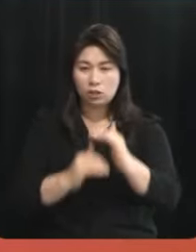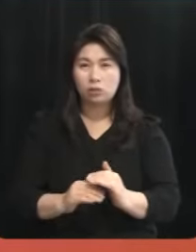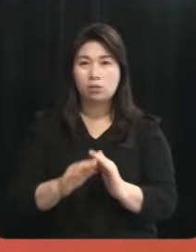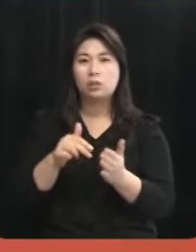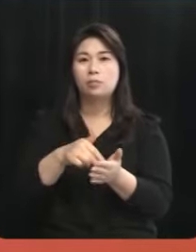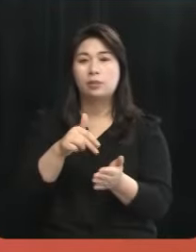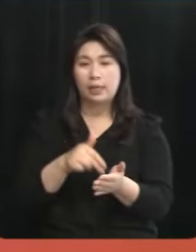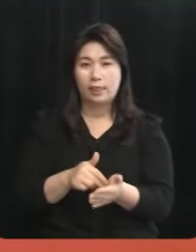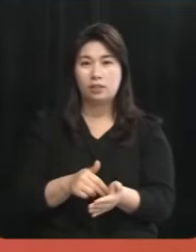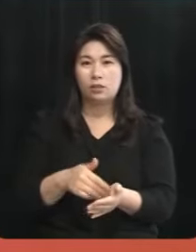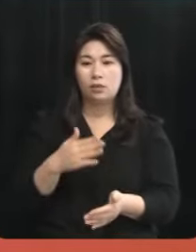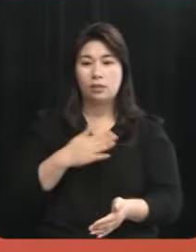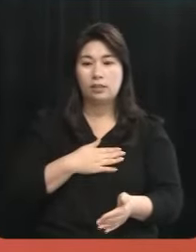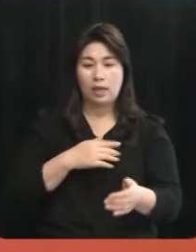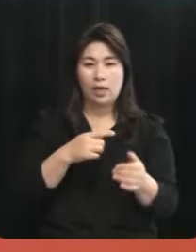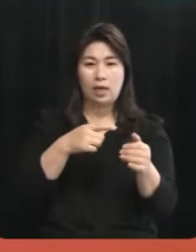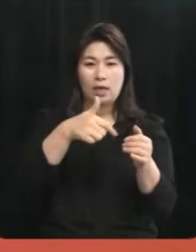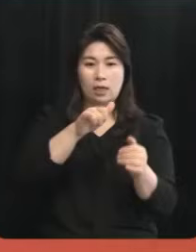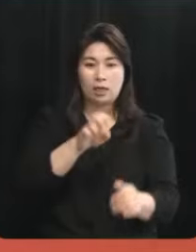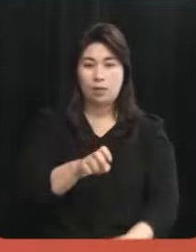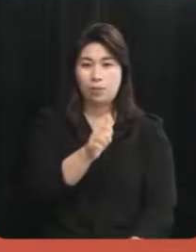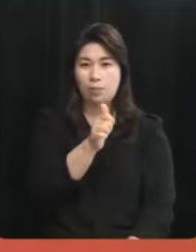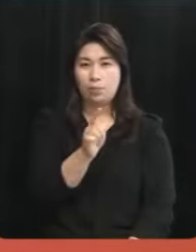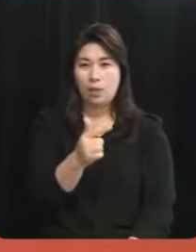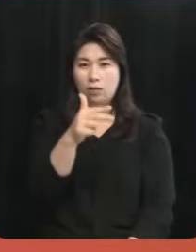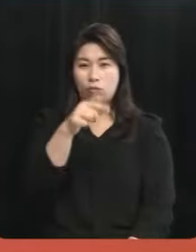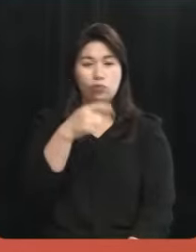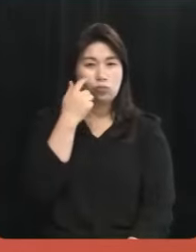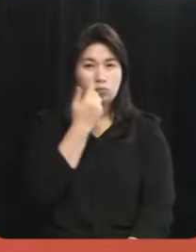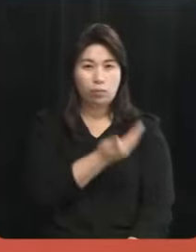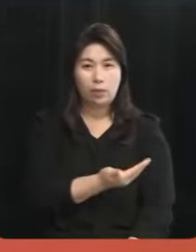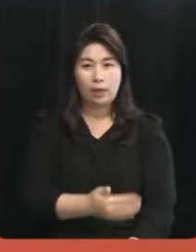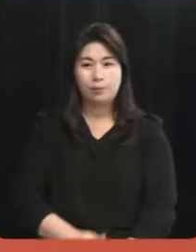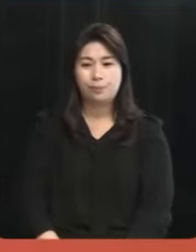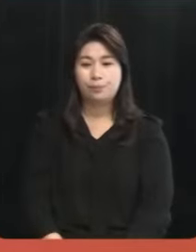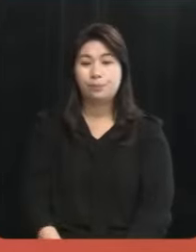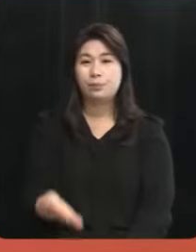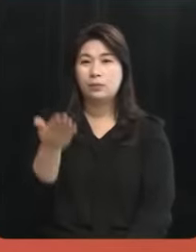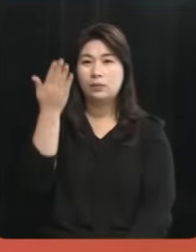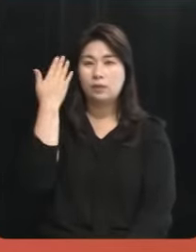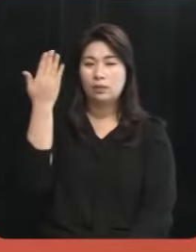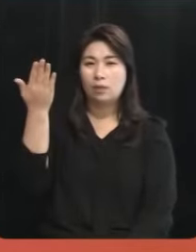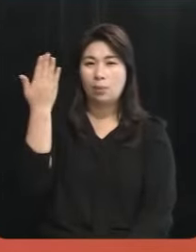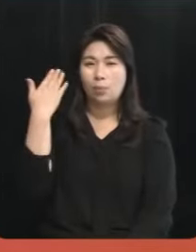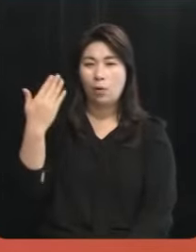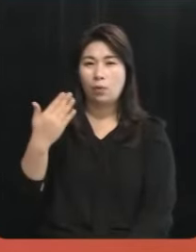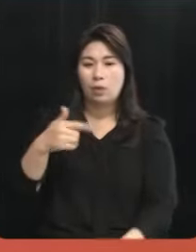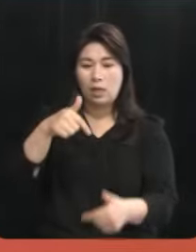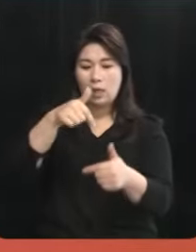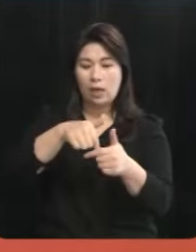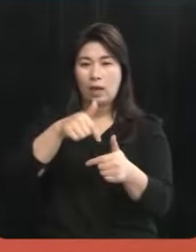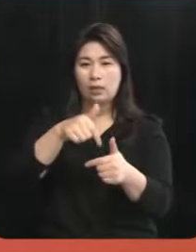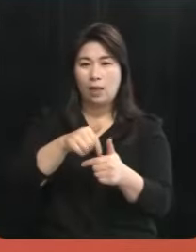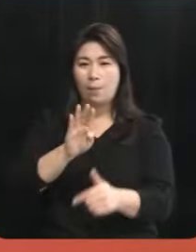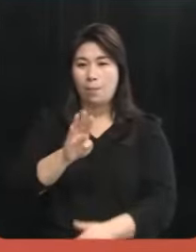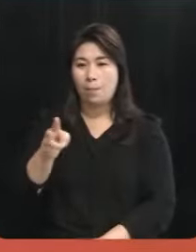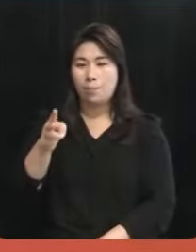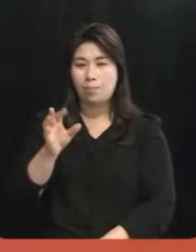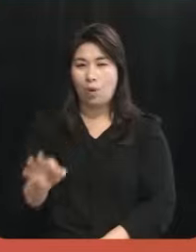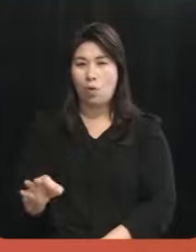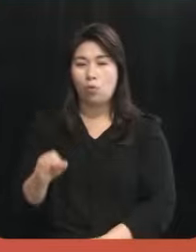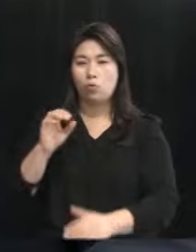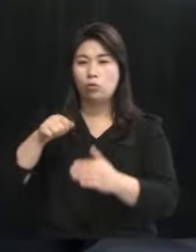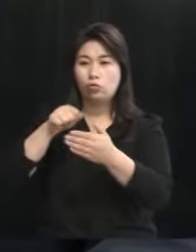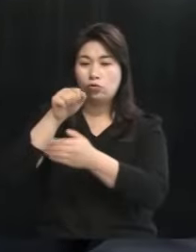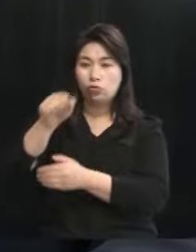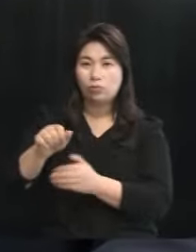제가 김한규 후보께 질문하겠습니다 지난번 강남 병에 국회의원으로 출마하셨을